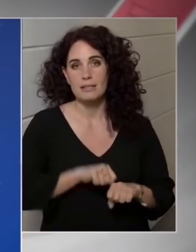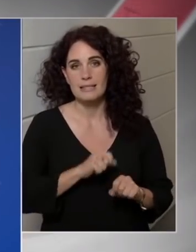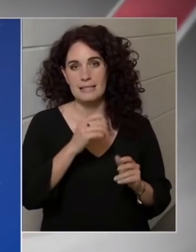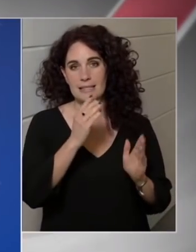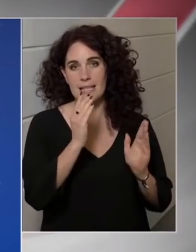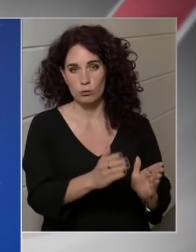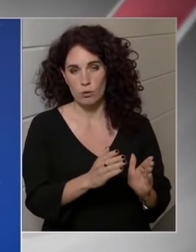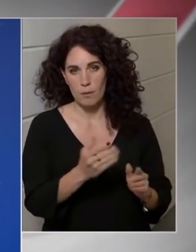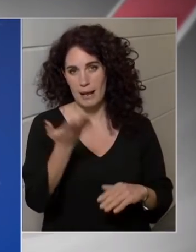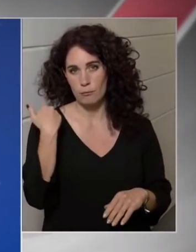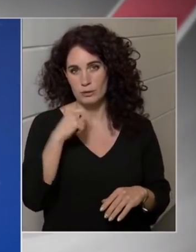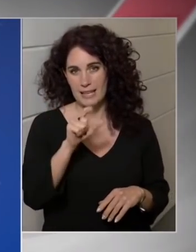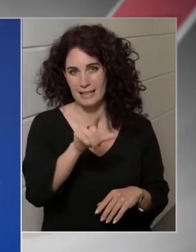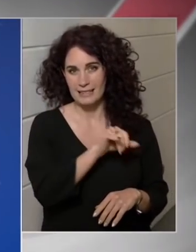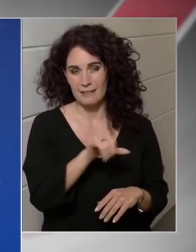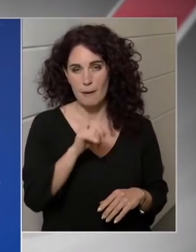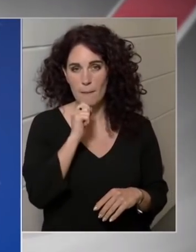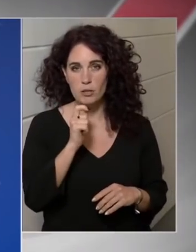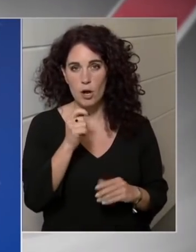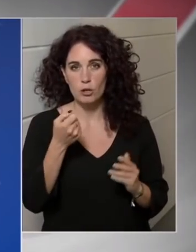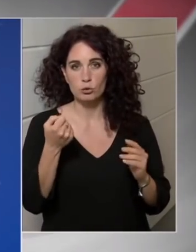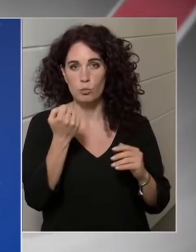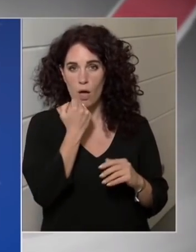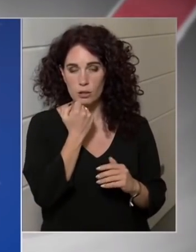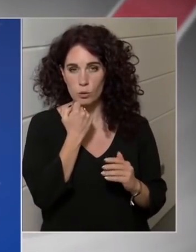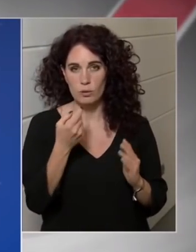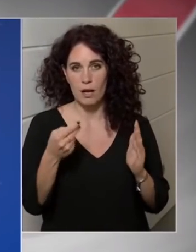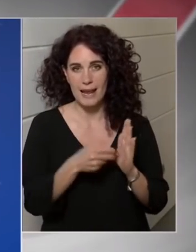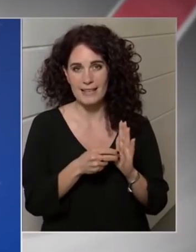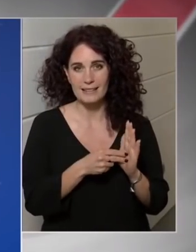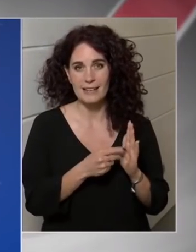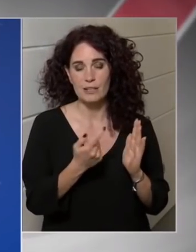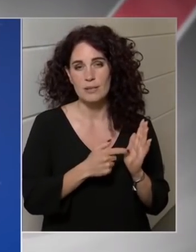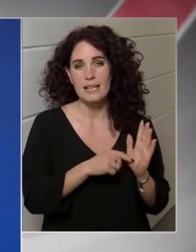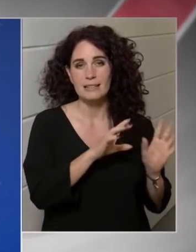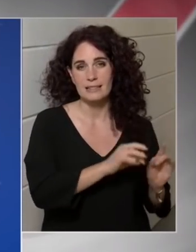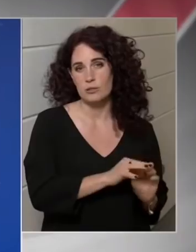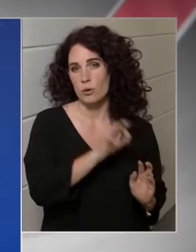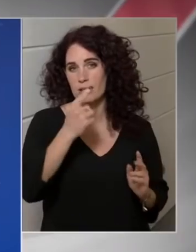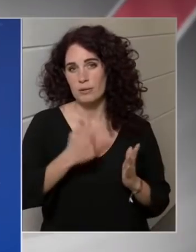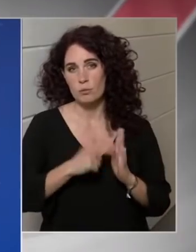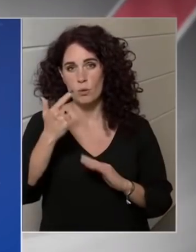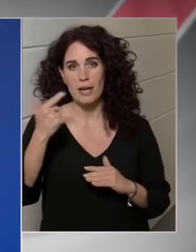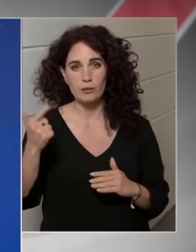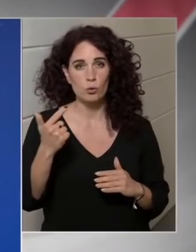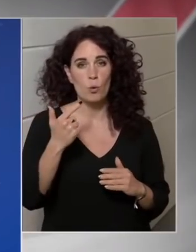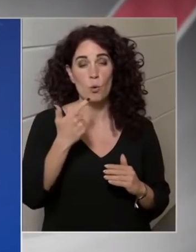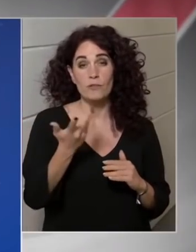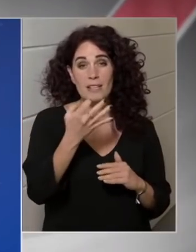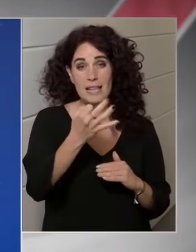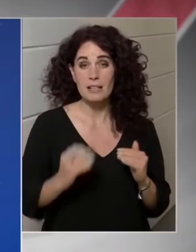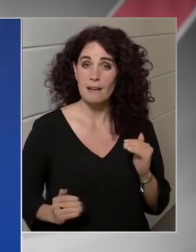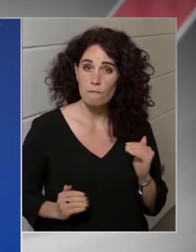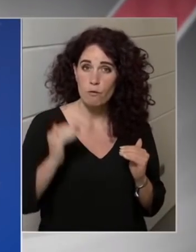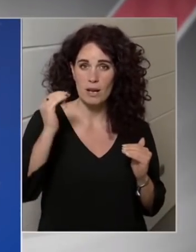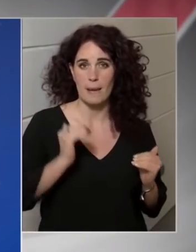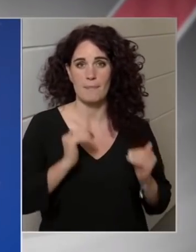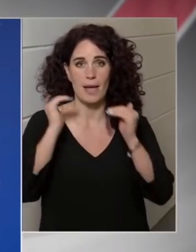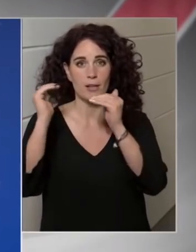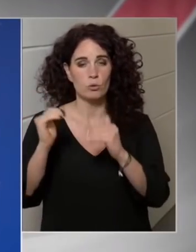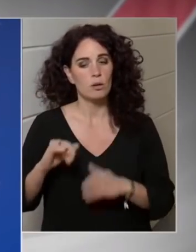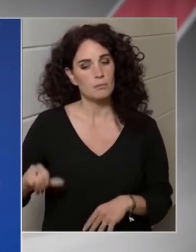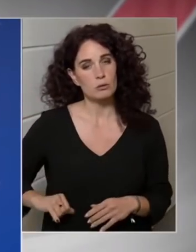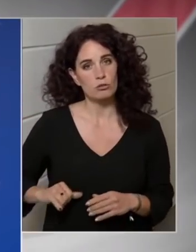évben sikerült a magyar tulajdonrészt rányát 2010-ről 2022-ben 50% felé emelni, addig a biztosítói